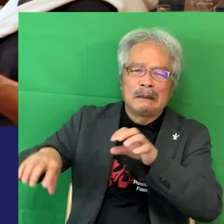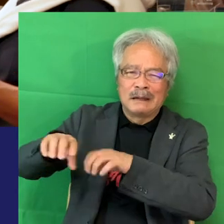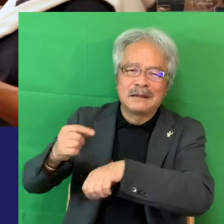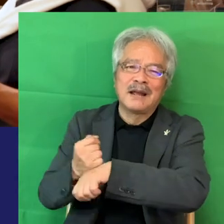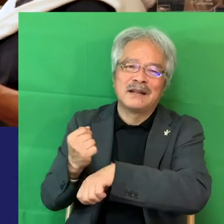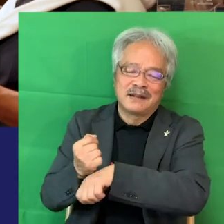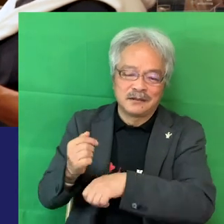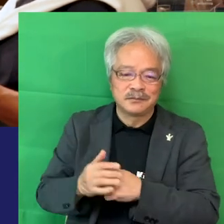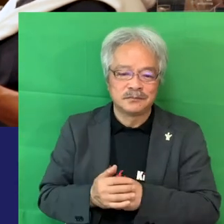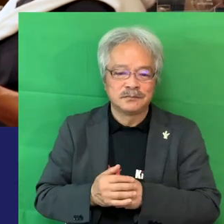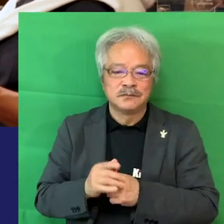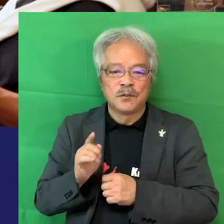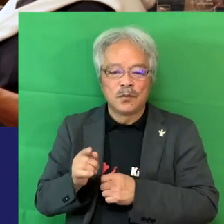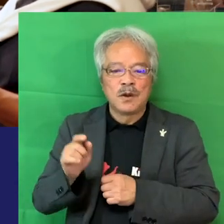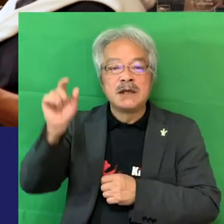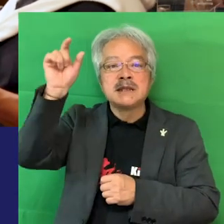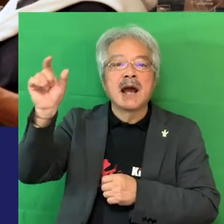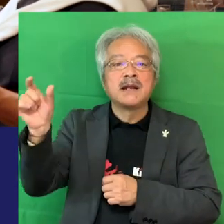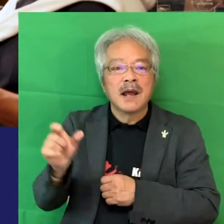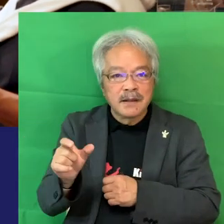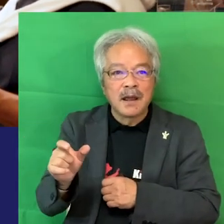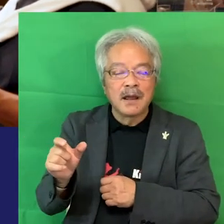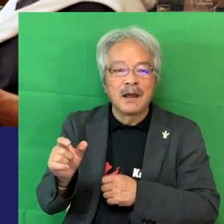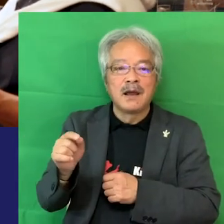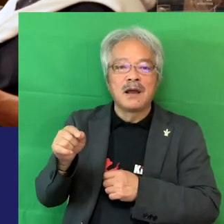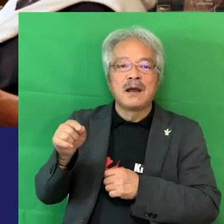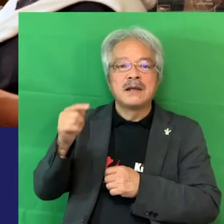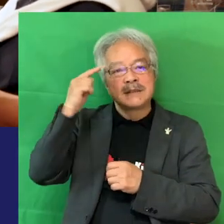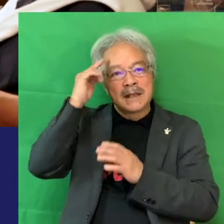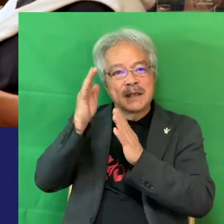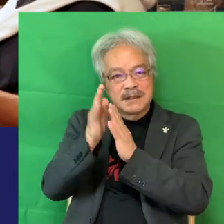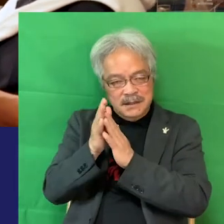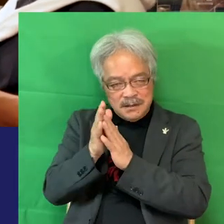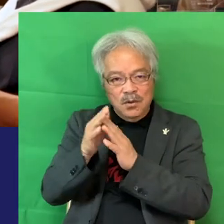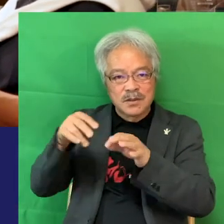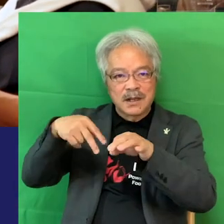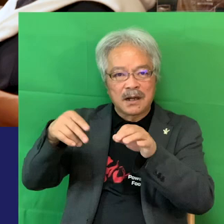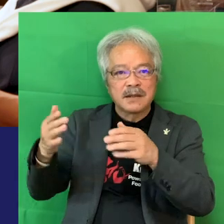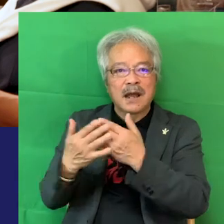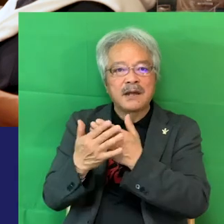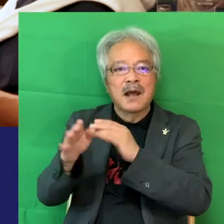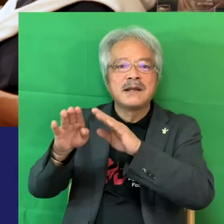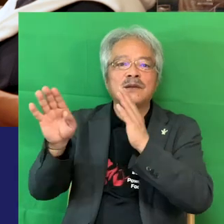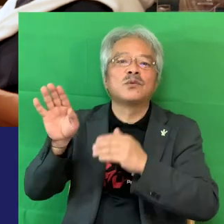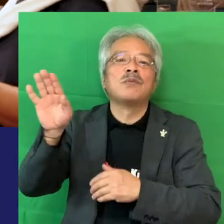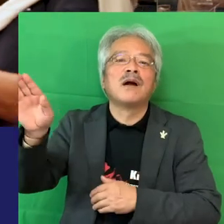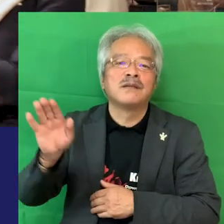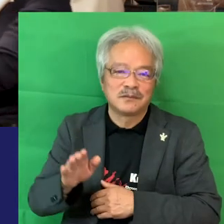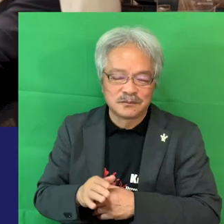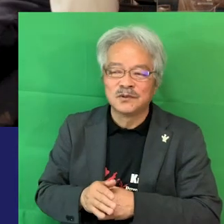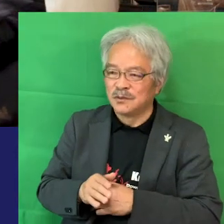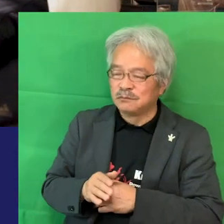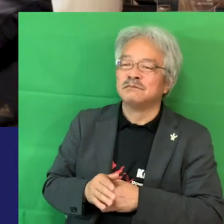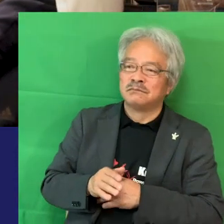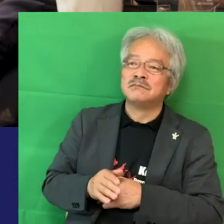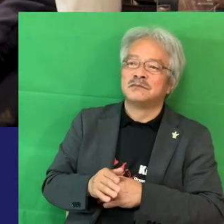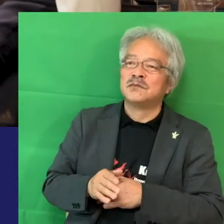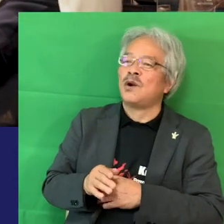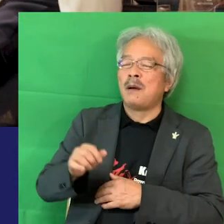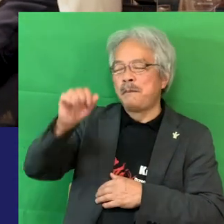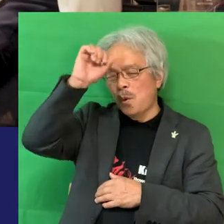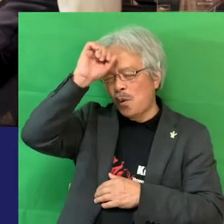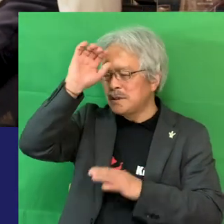イタリア大概開いたりとかしますもんだからそういったことに対してはちゃんとえっと多分病気じゃないんですよそういう特性っていうか患者じゃないっていうか